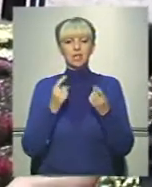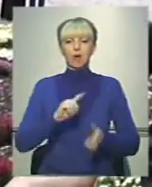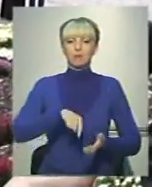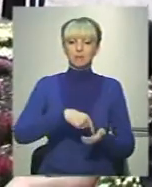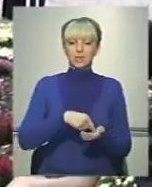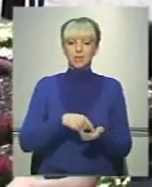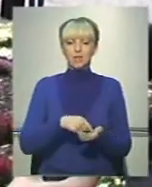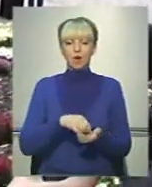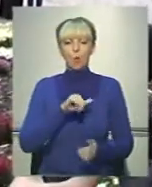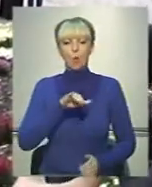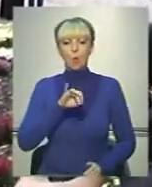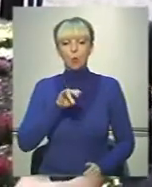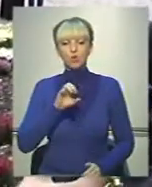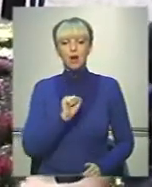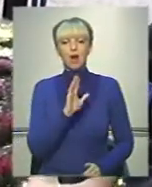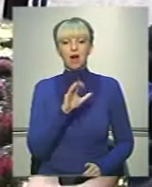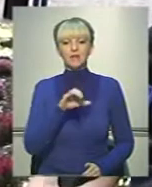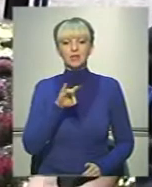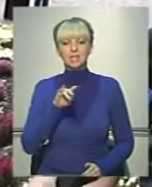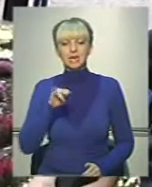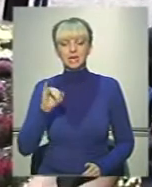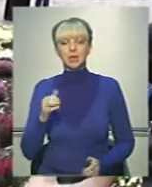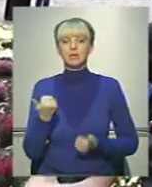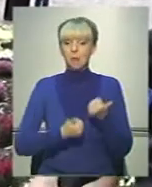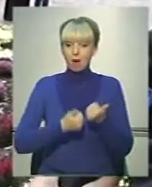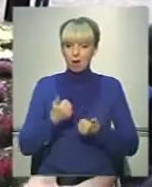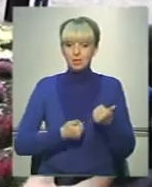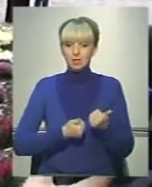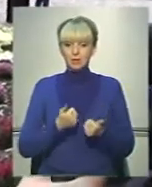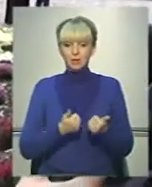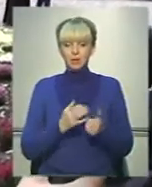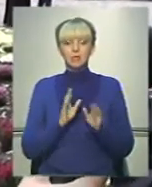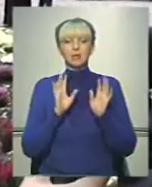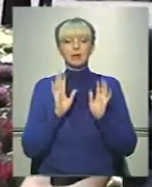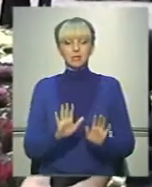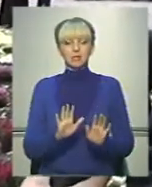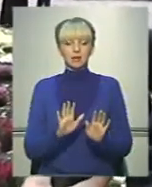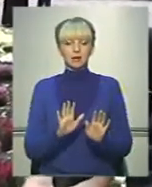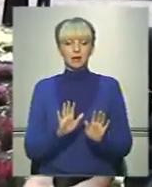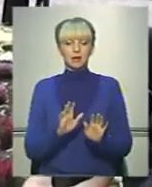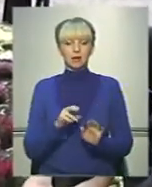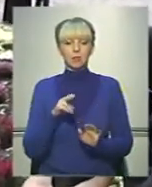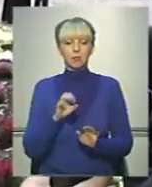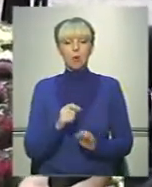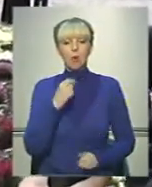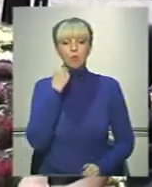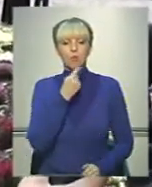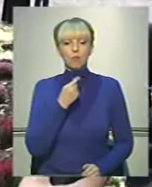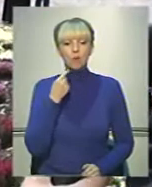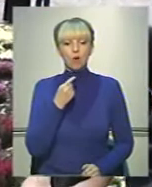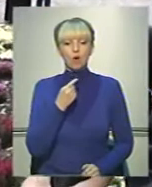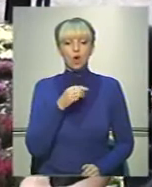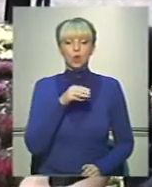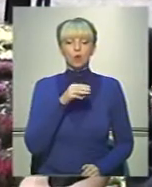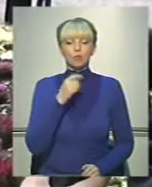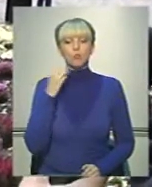Угорщини, Австрії, змагалися. І тільки промова Константина